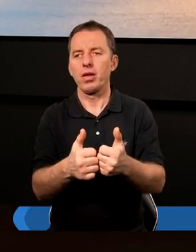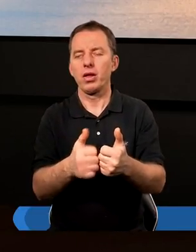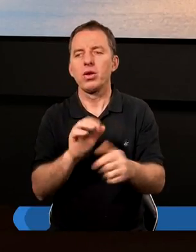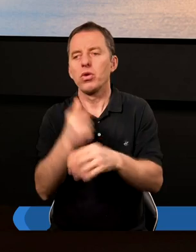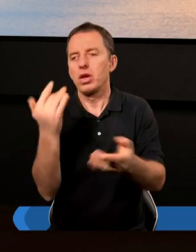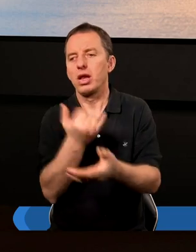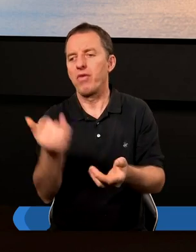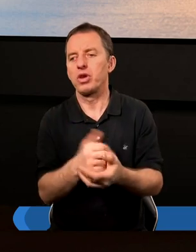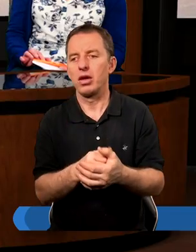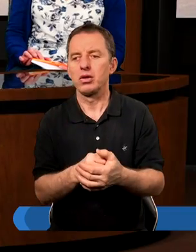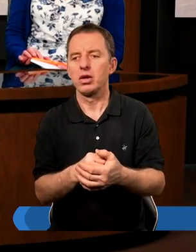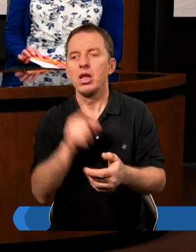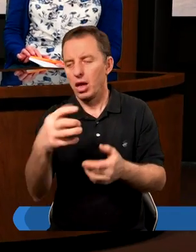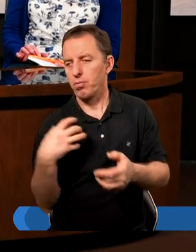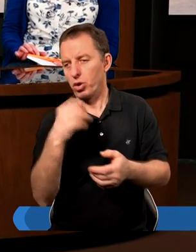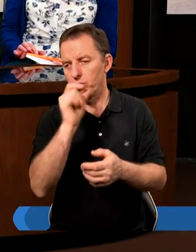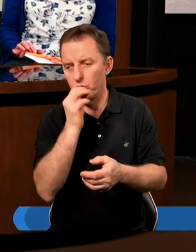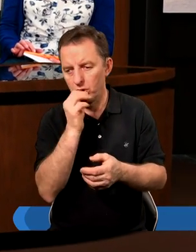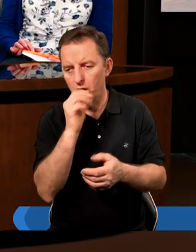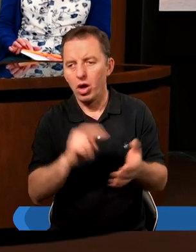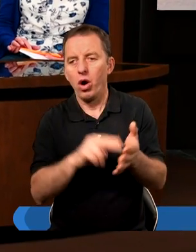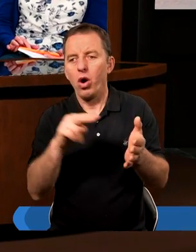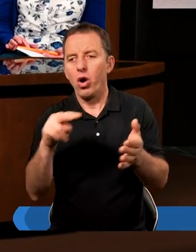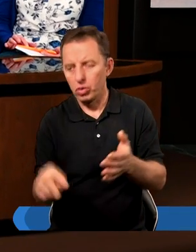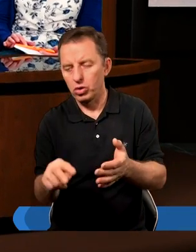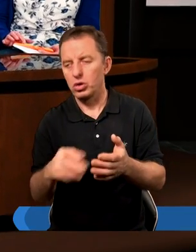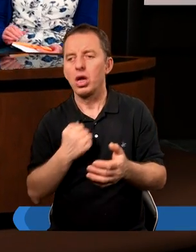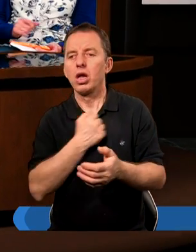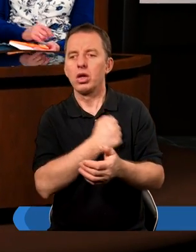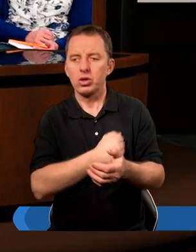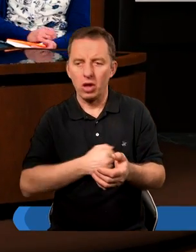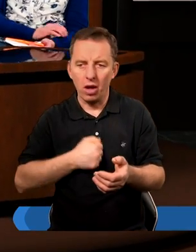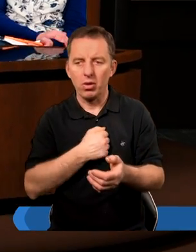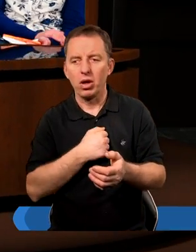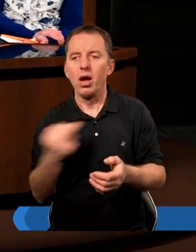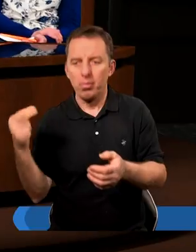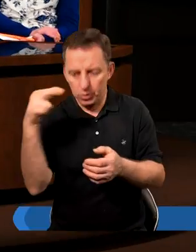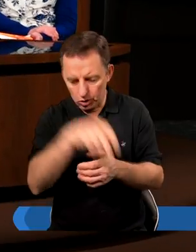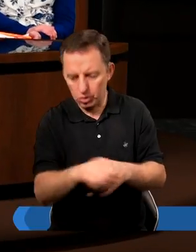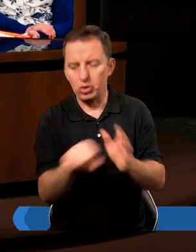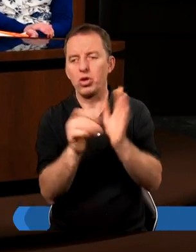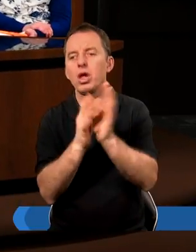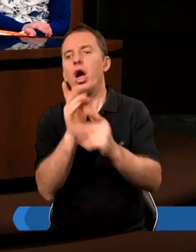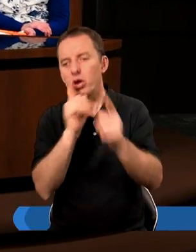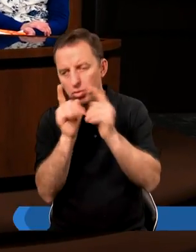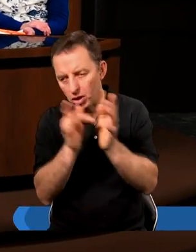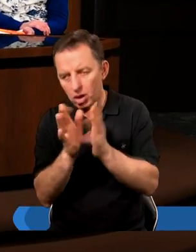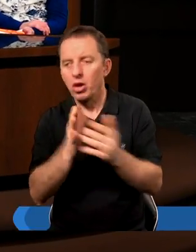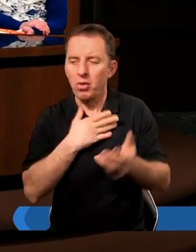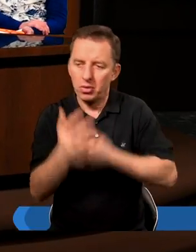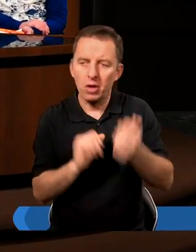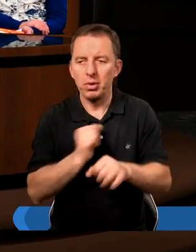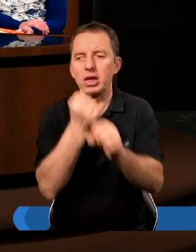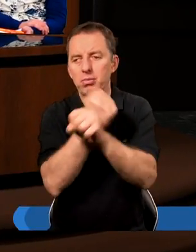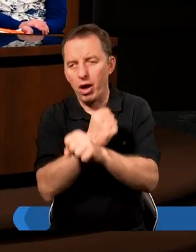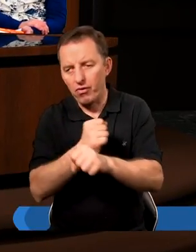Chociaż nie zawsze. Ten bogaty młodzieniec odszedł zasmucony. Zobaczcie, przyszedł do Jezusa, rozmawiał z Jezusem. Co mam